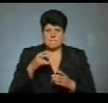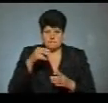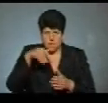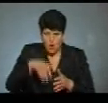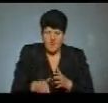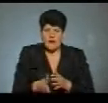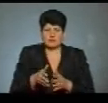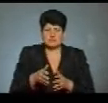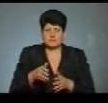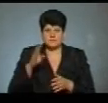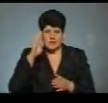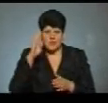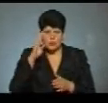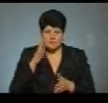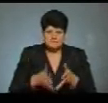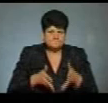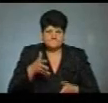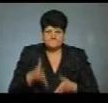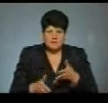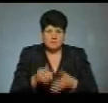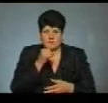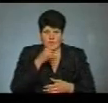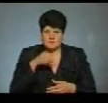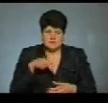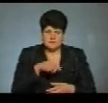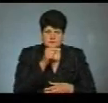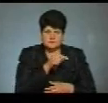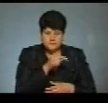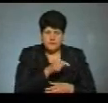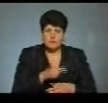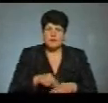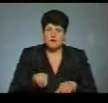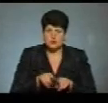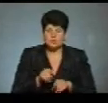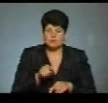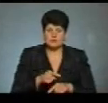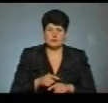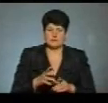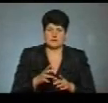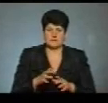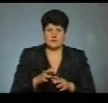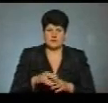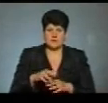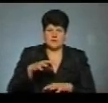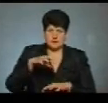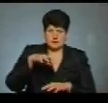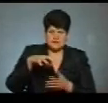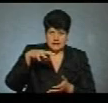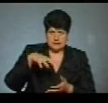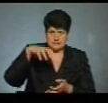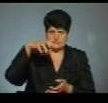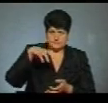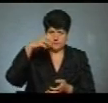Тому, де можна зайти, ми зайдемо, а де не можна, не зайдемо. Відповідно, від того ми змасштабуємо це за інтернет-картами,